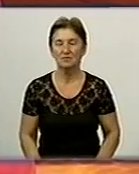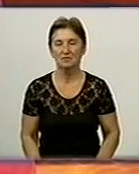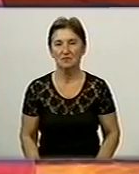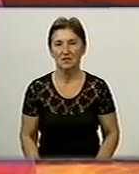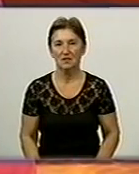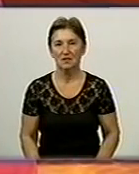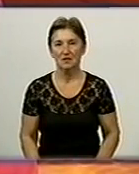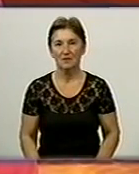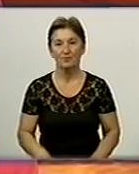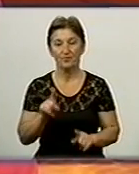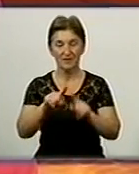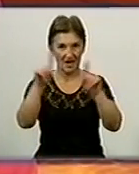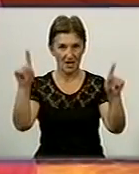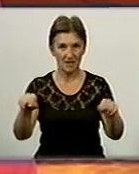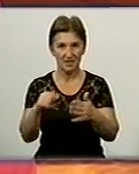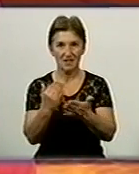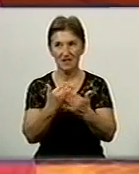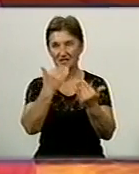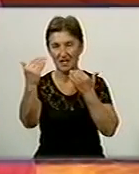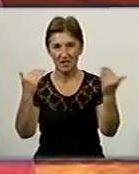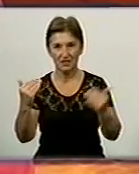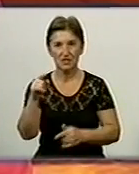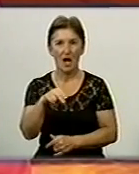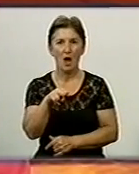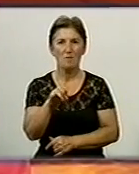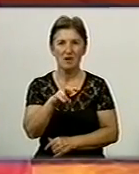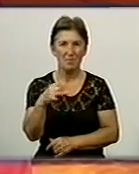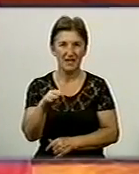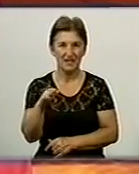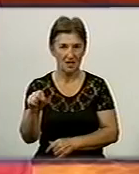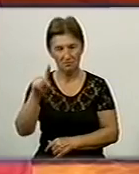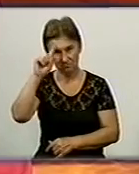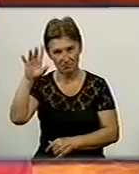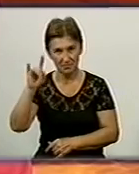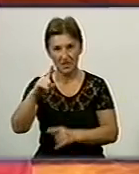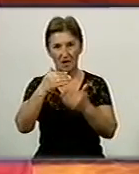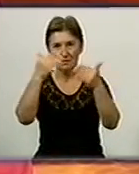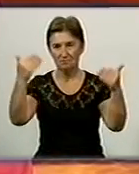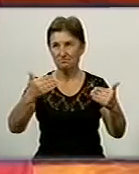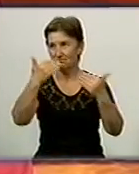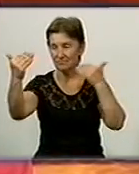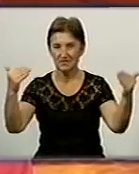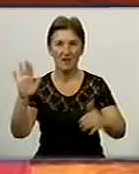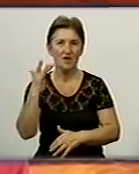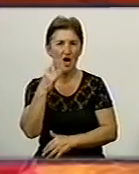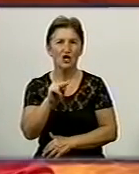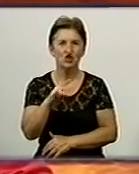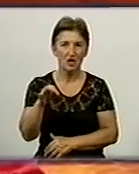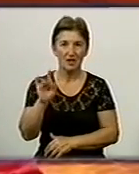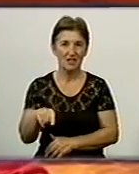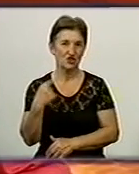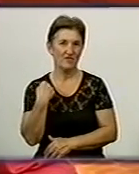Її картини є в колекціях Біла Клінтона, Бреда Піта та Софі Лорен. Полотна експонують у Нью-Йорку, Вашингтоні, Чикаго та